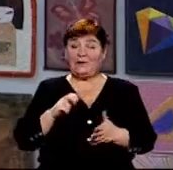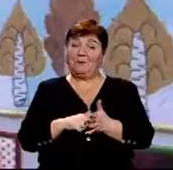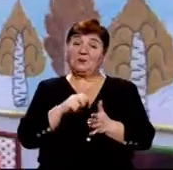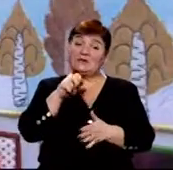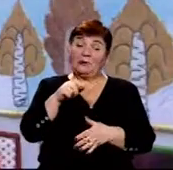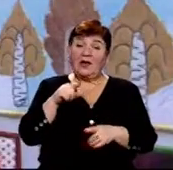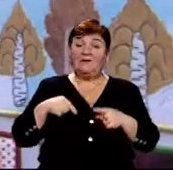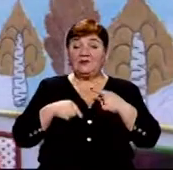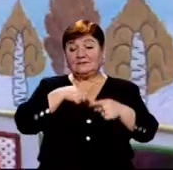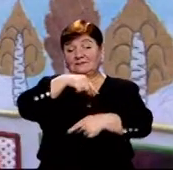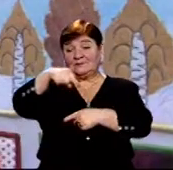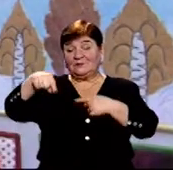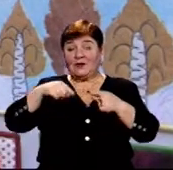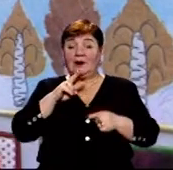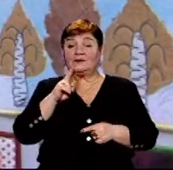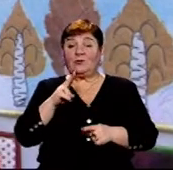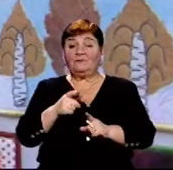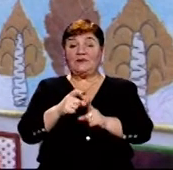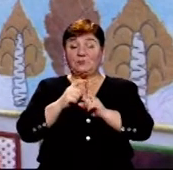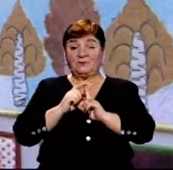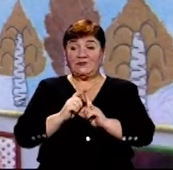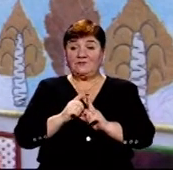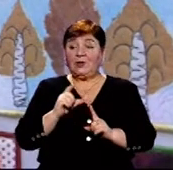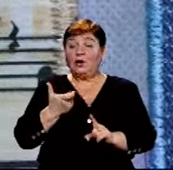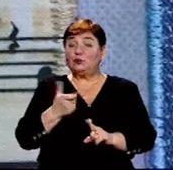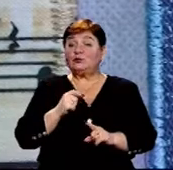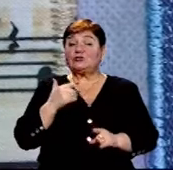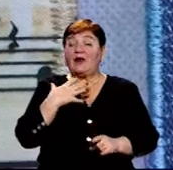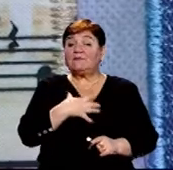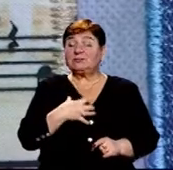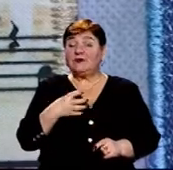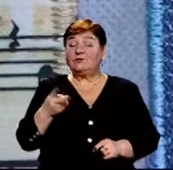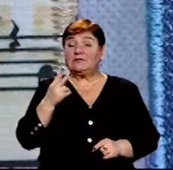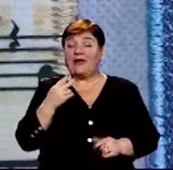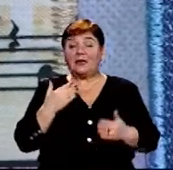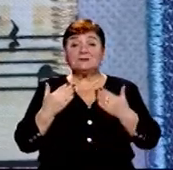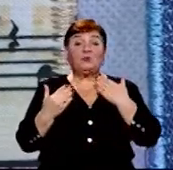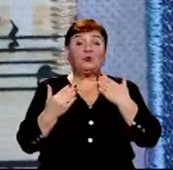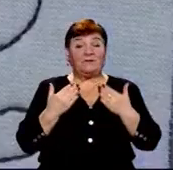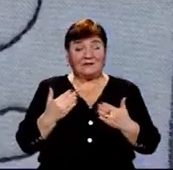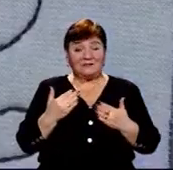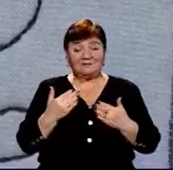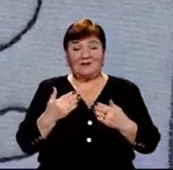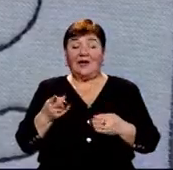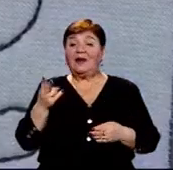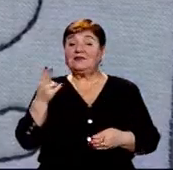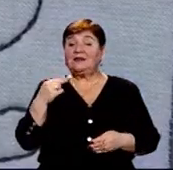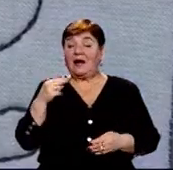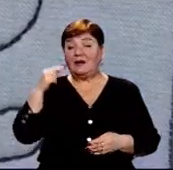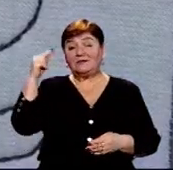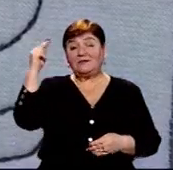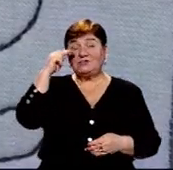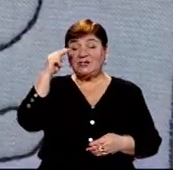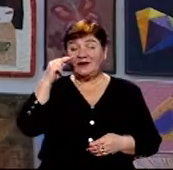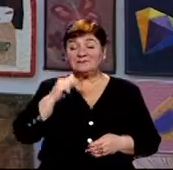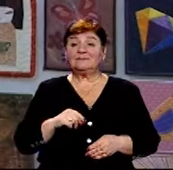відсилаєш, він тобі відповідь». «Воно дуже важливо для спілкування, для навчання.